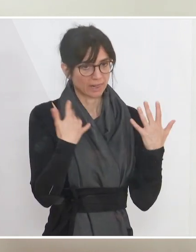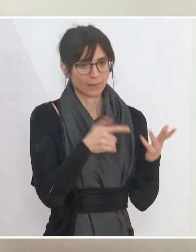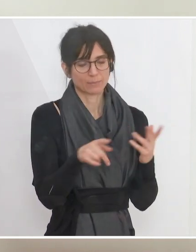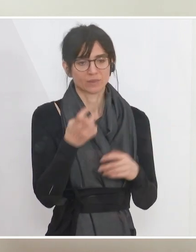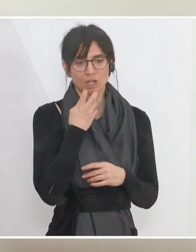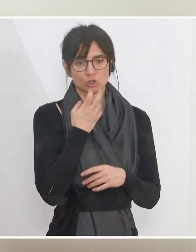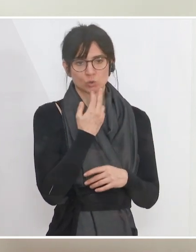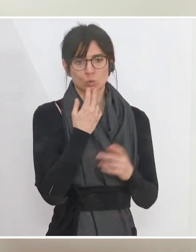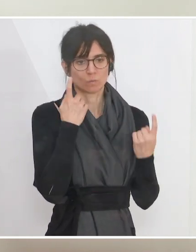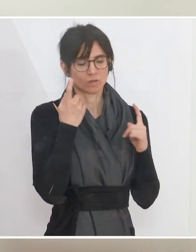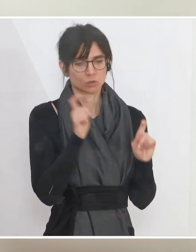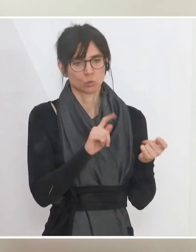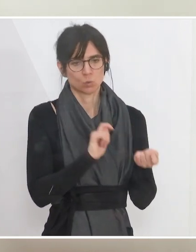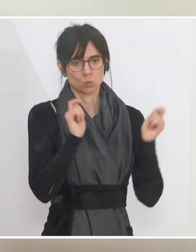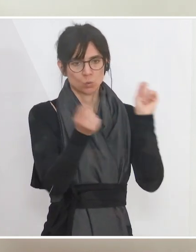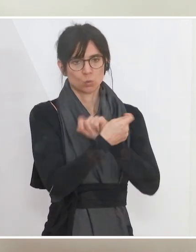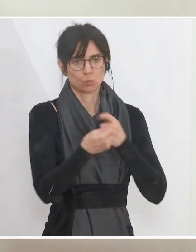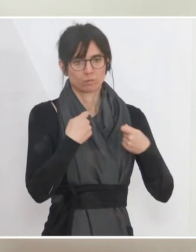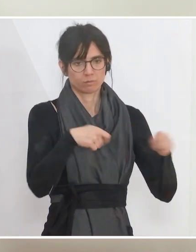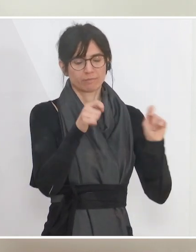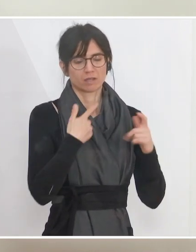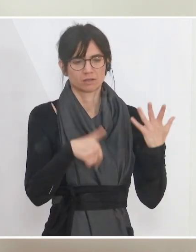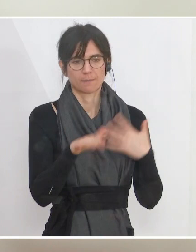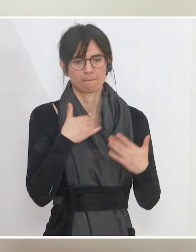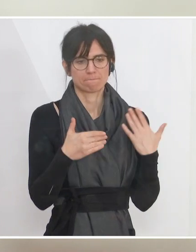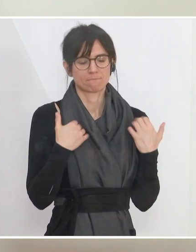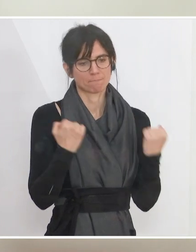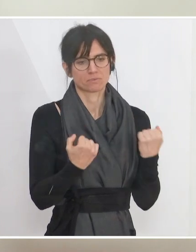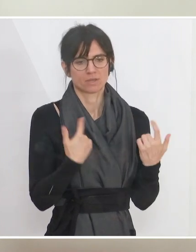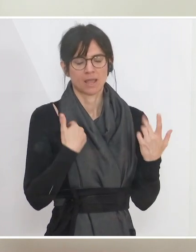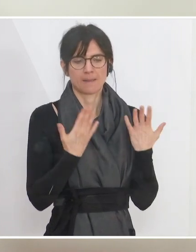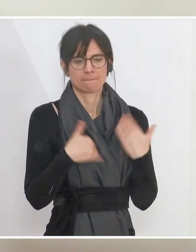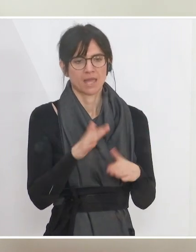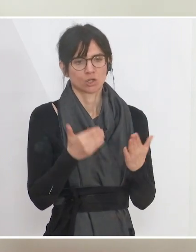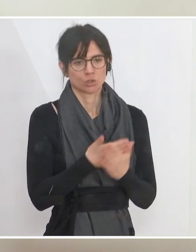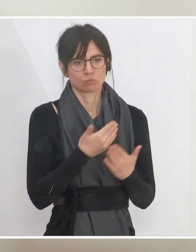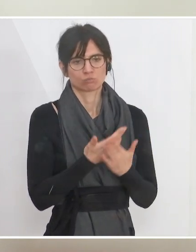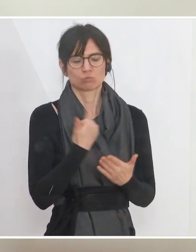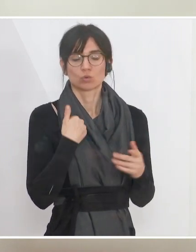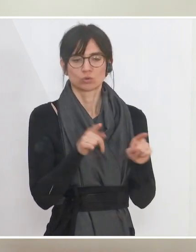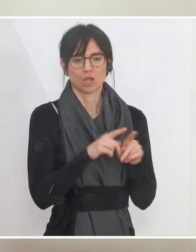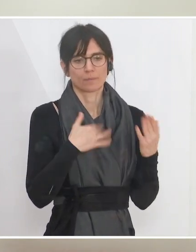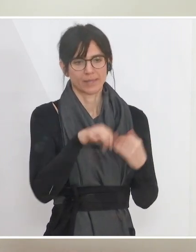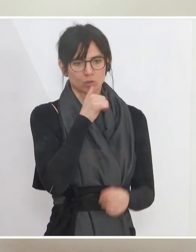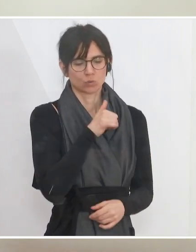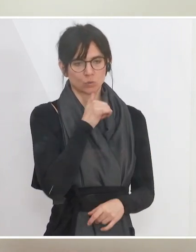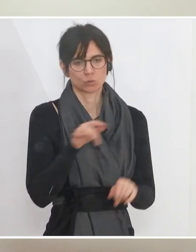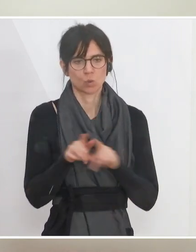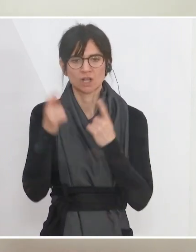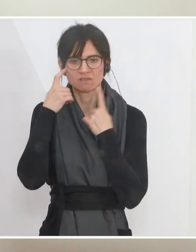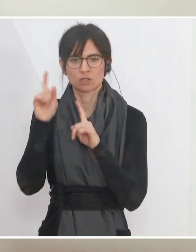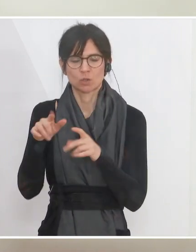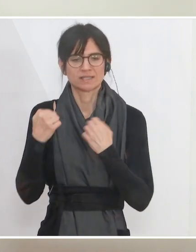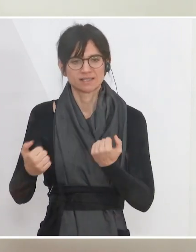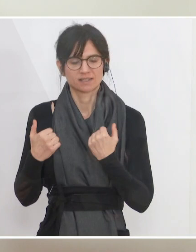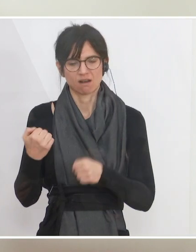unsere Stromversorgung umbauen, indem wir sie widerstandsfähiger, erneuerbar grüner machen. Und wir sorgen für sichere